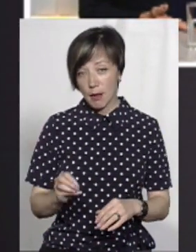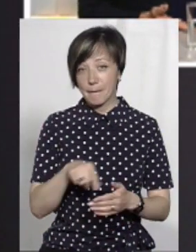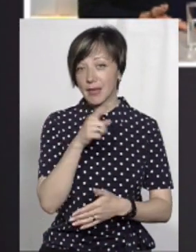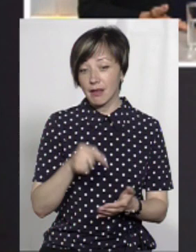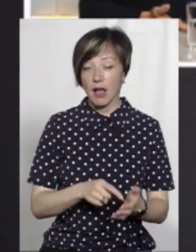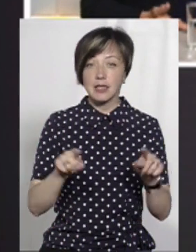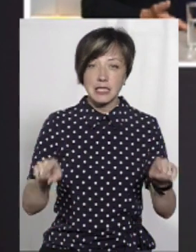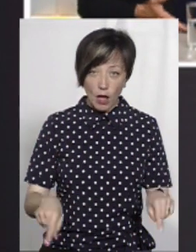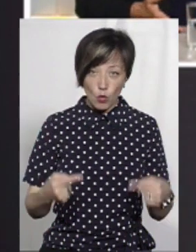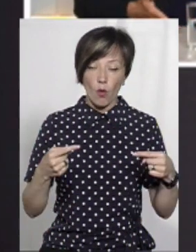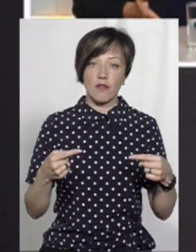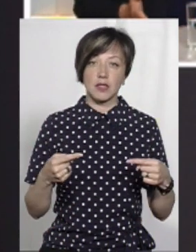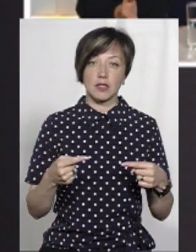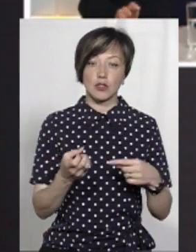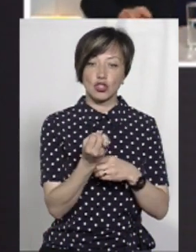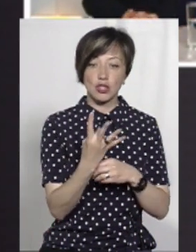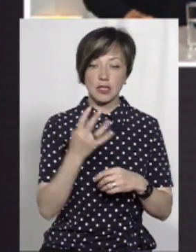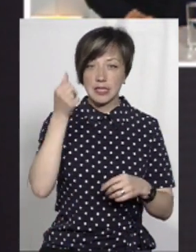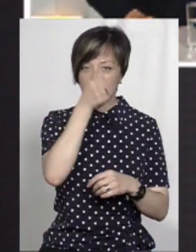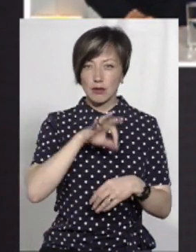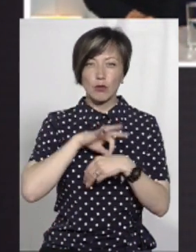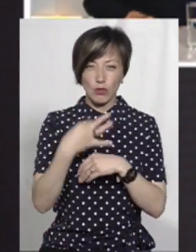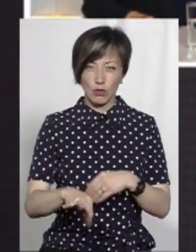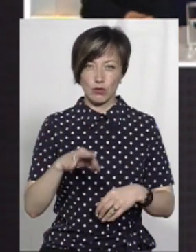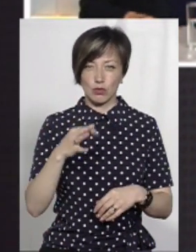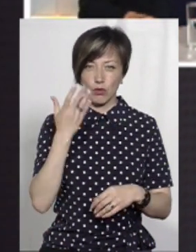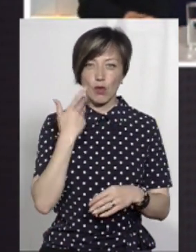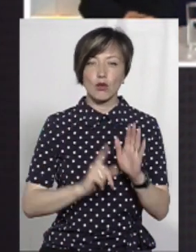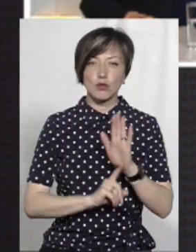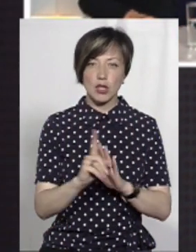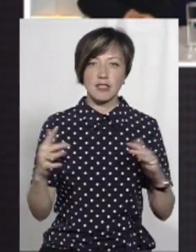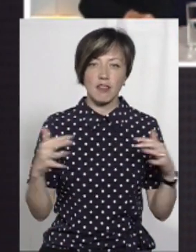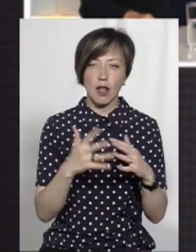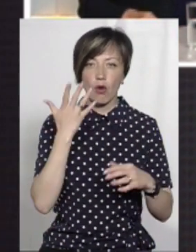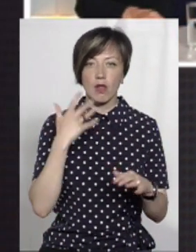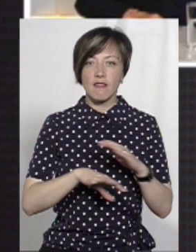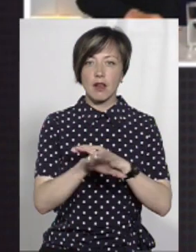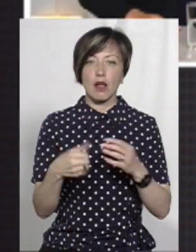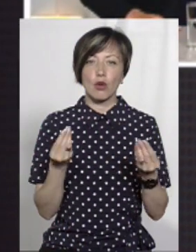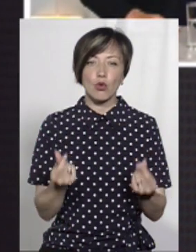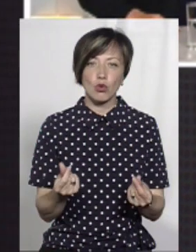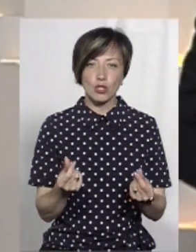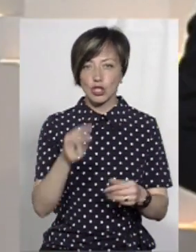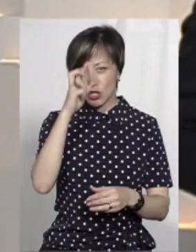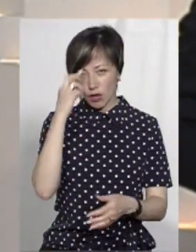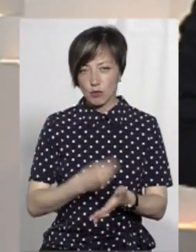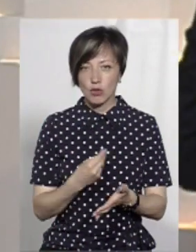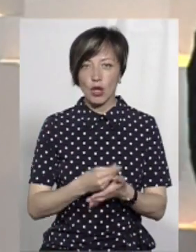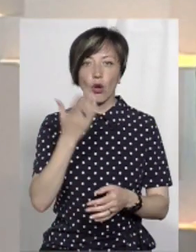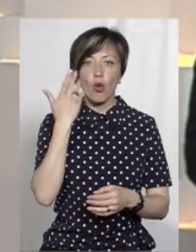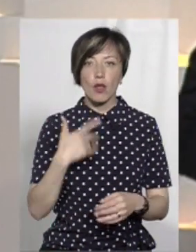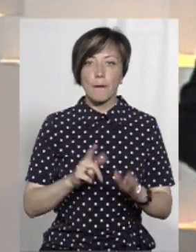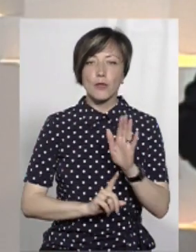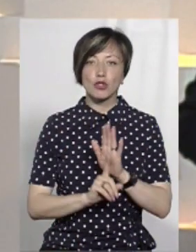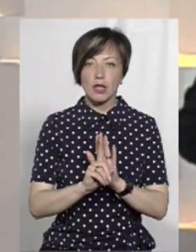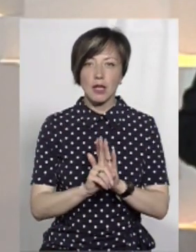питання становлення, от саме 2014 рік, саме болючий, коли розпочалась війна, коли вкрали гроші з держави, коли